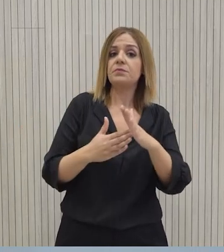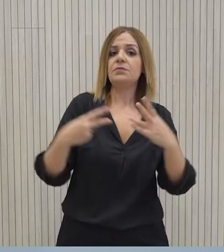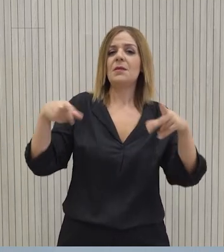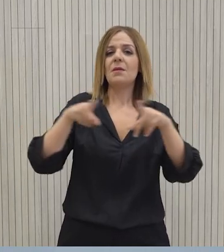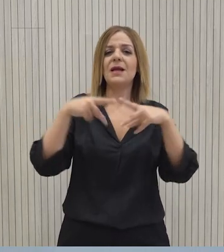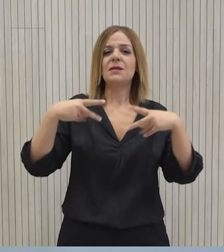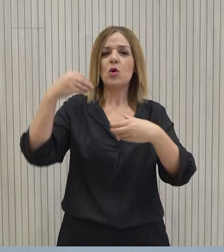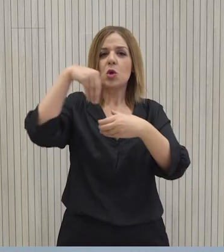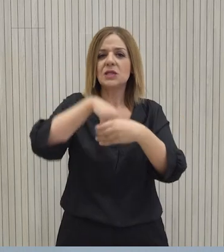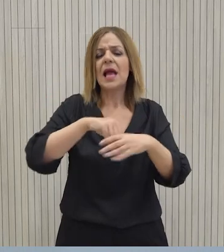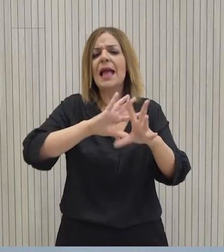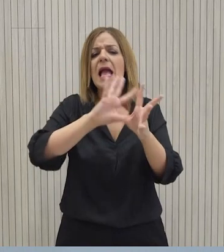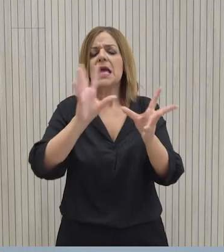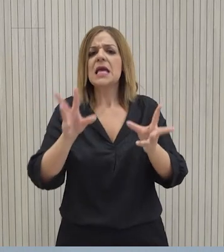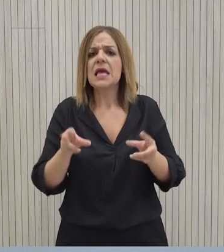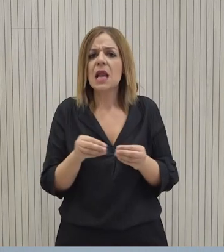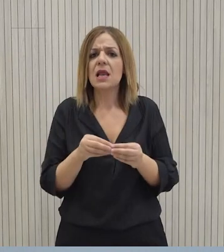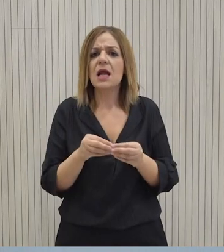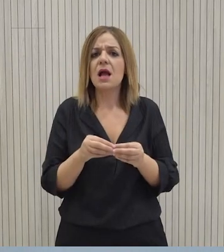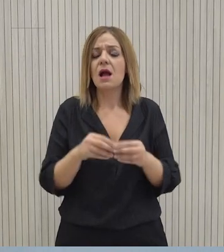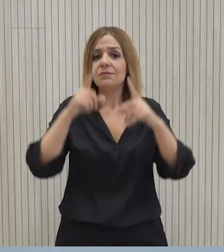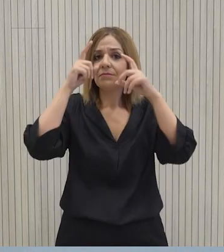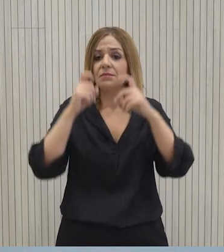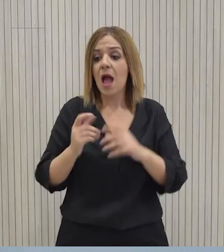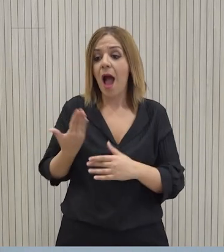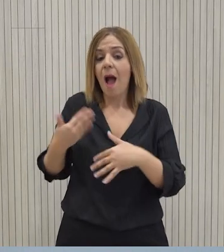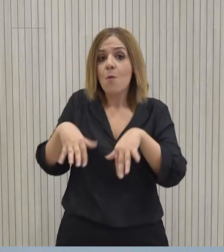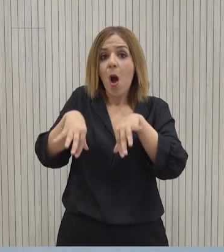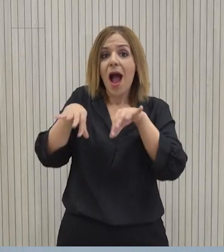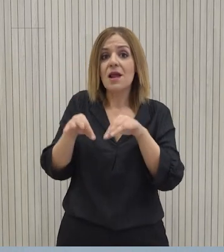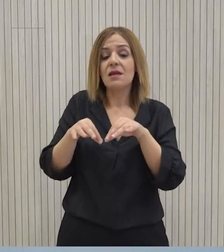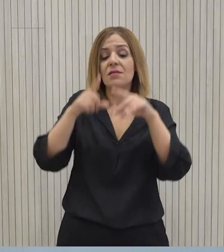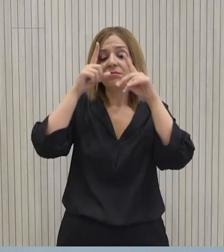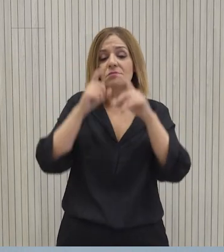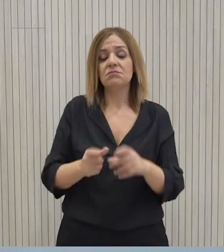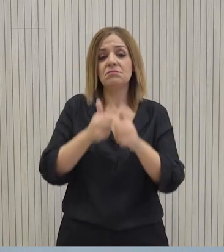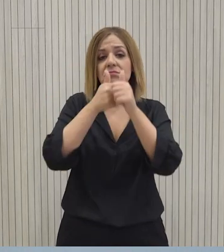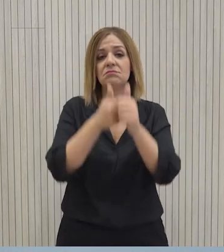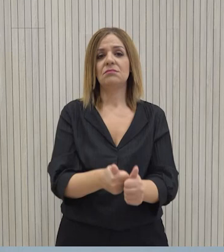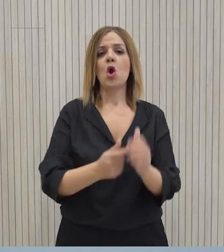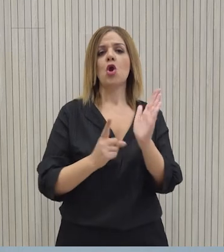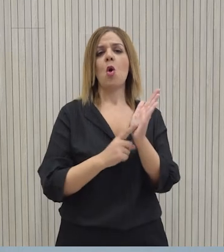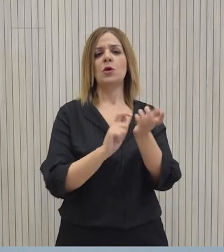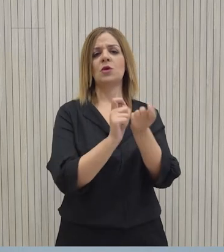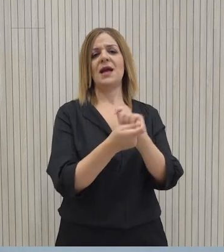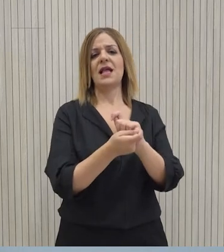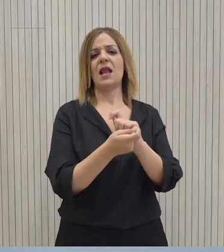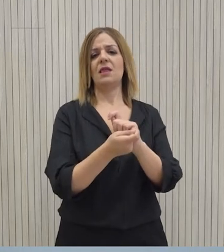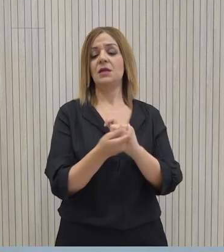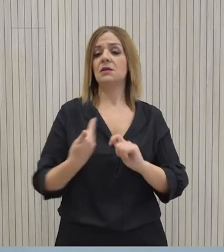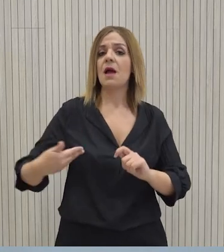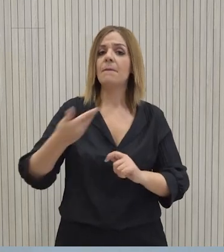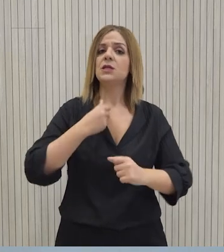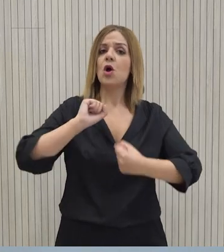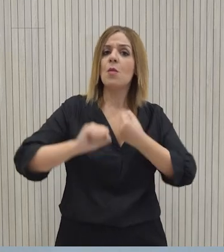Εσσοτερικών το σύνολο της κυβέρνησης καλούμαστε από την πρώτη μέρα να εφαρμόσουμε αποτελεσματικά αυτή την μεταρρύθμιση. Καταβάλουμε κάθε